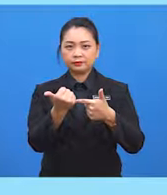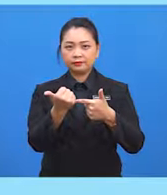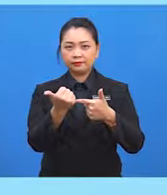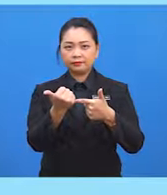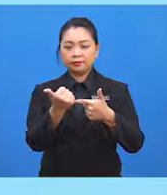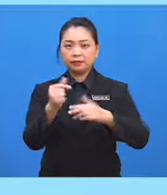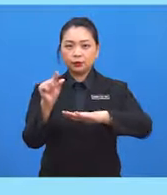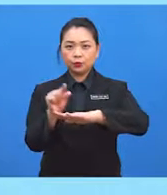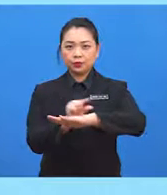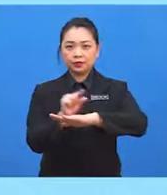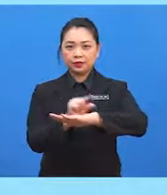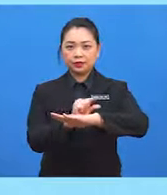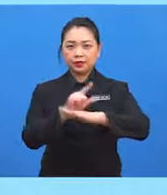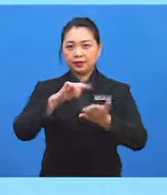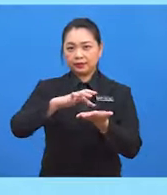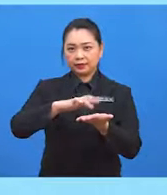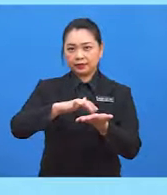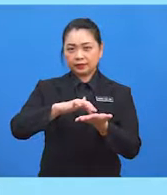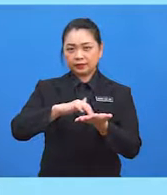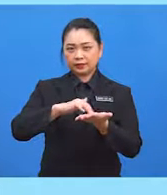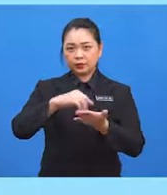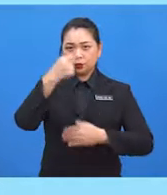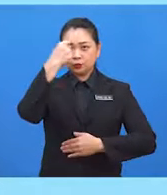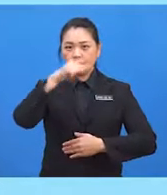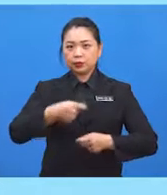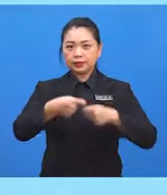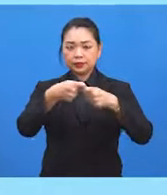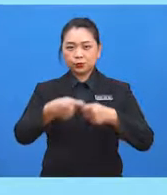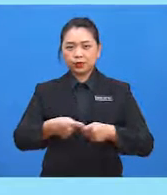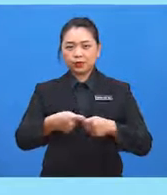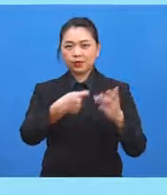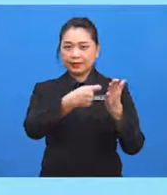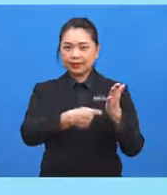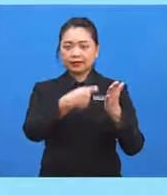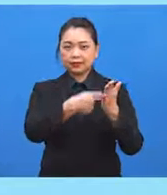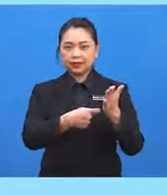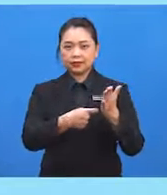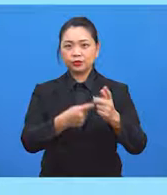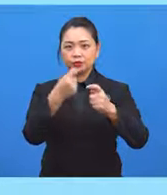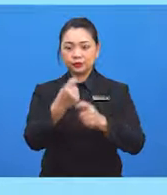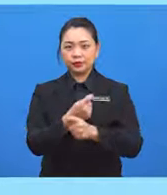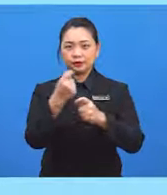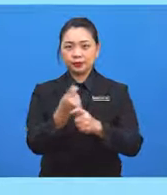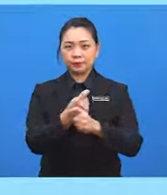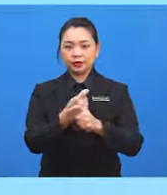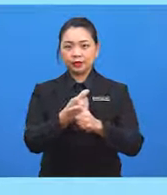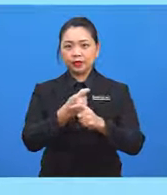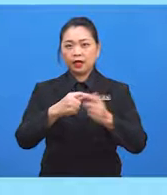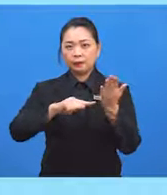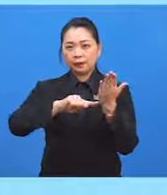menggunakan kalkulator untuk menentukan nilai-nilai trigonometri